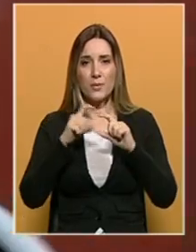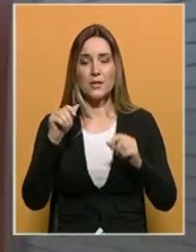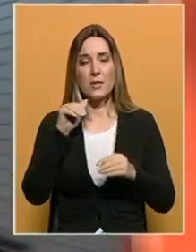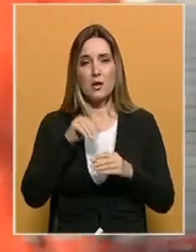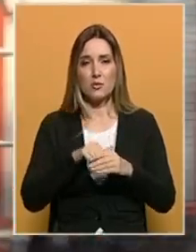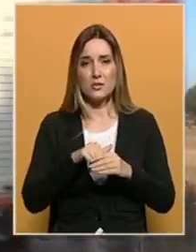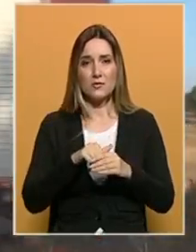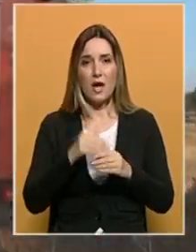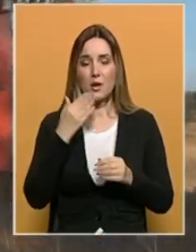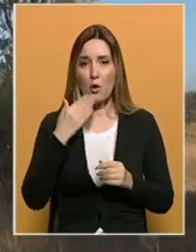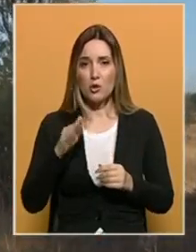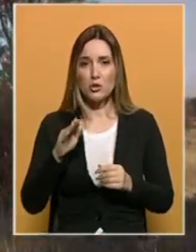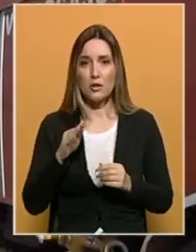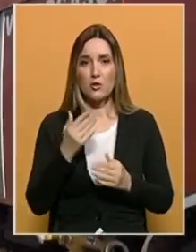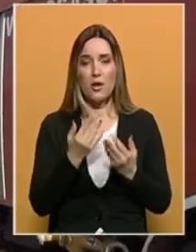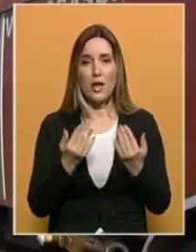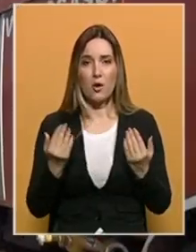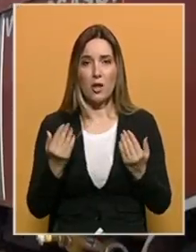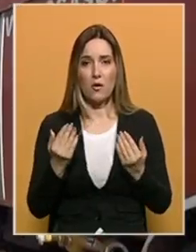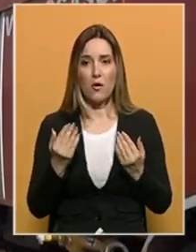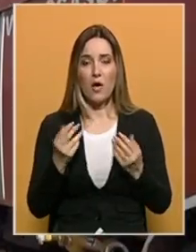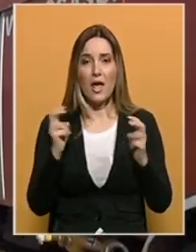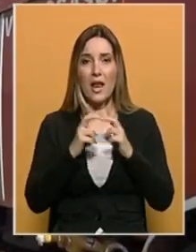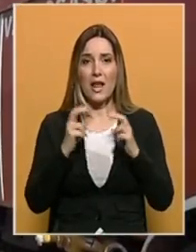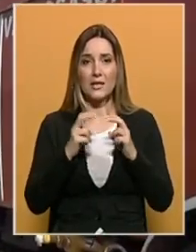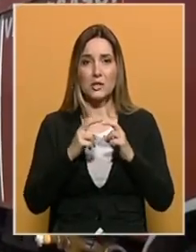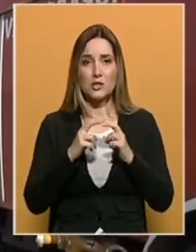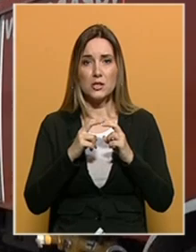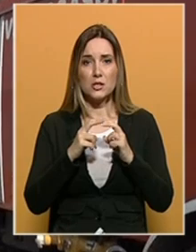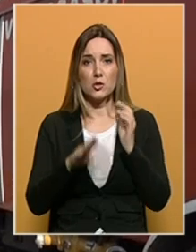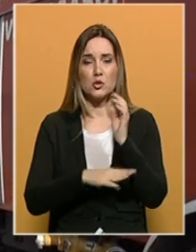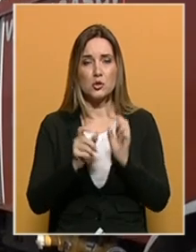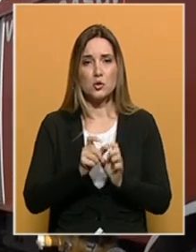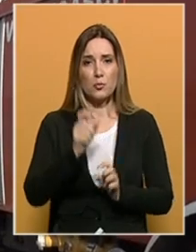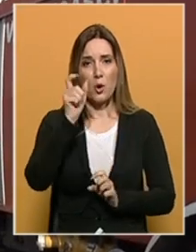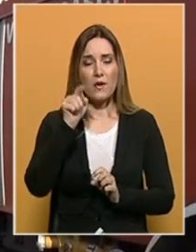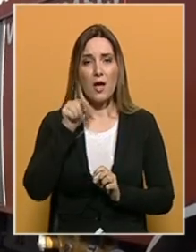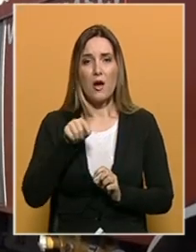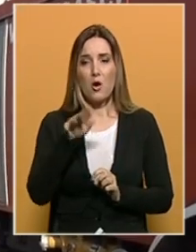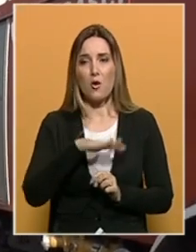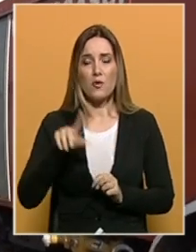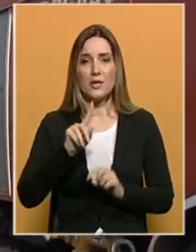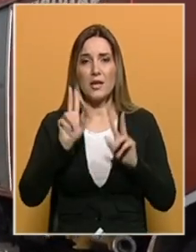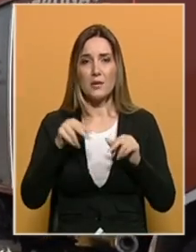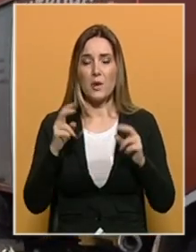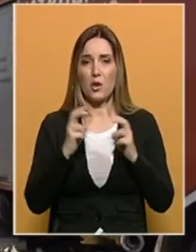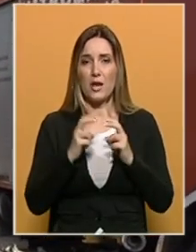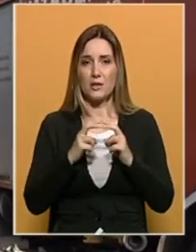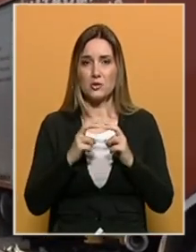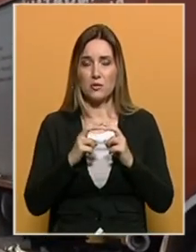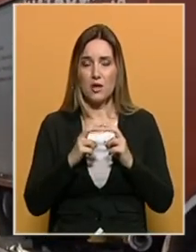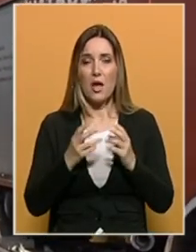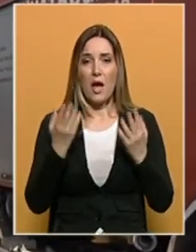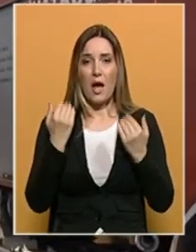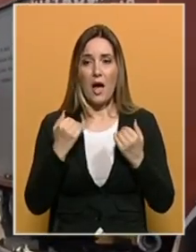oštetio je i nekoliko električnih stubova zbog čega cijelo ovo područje nije imalo električnu energiju.